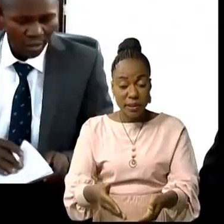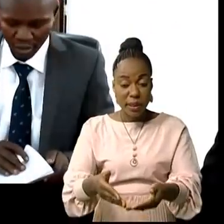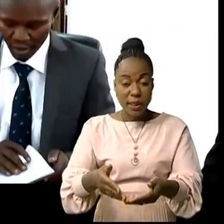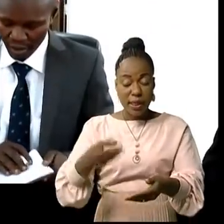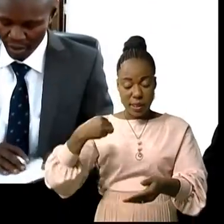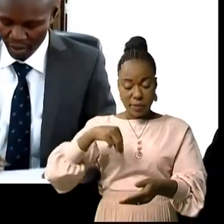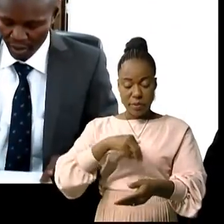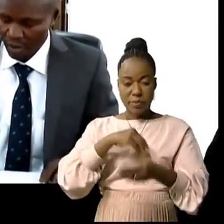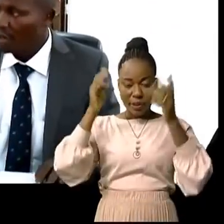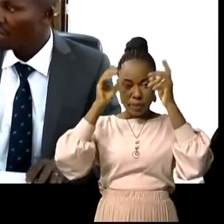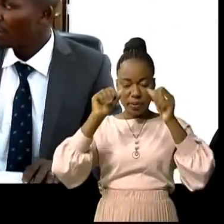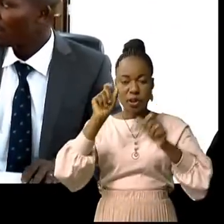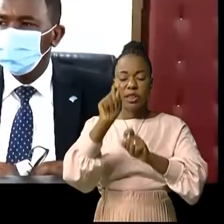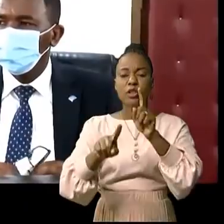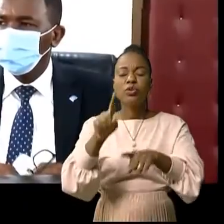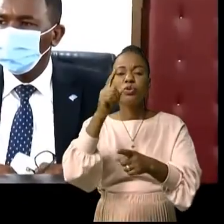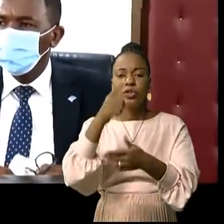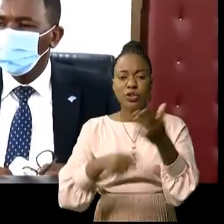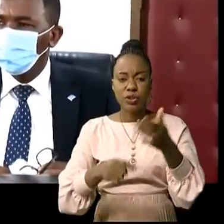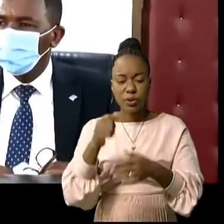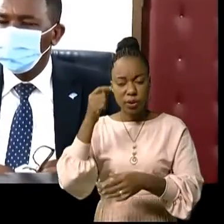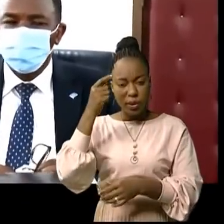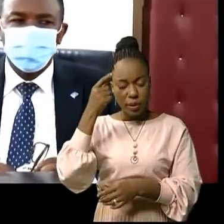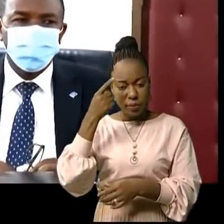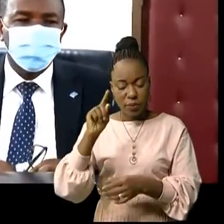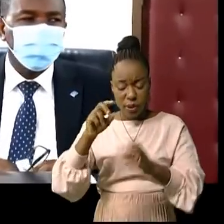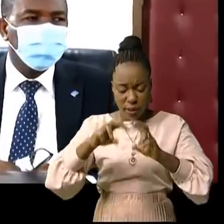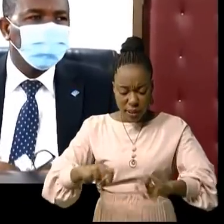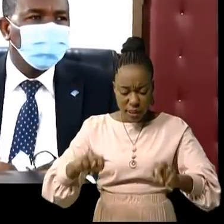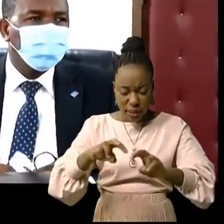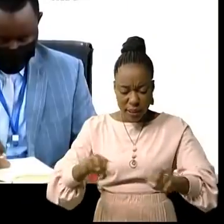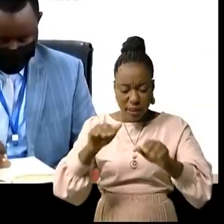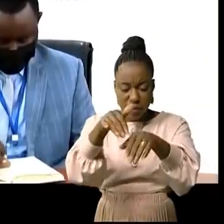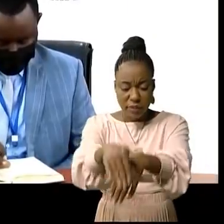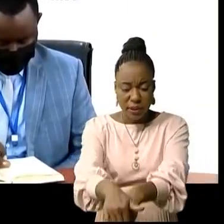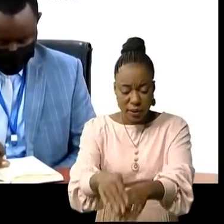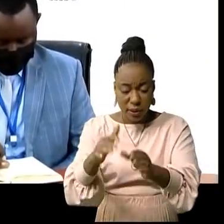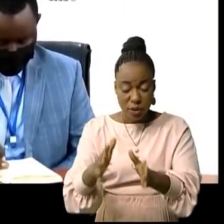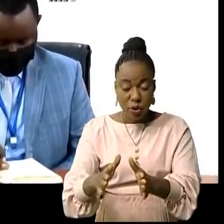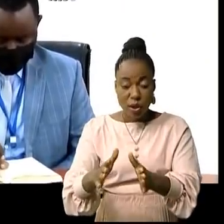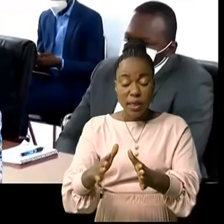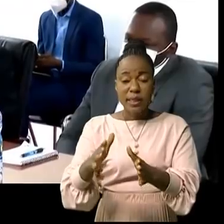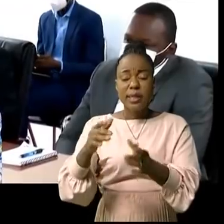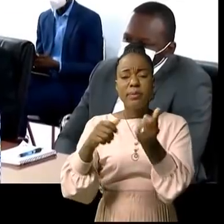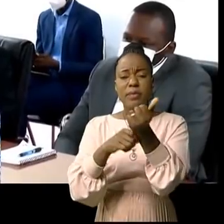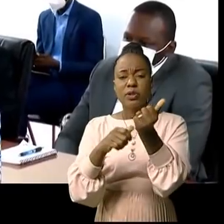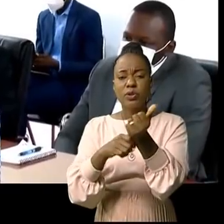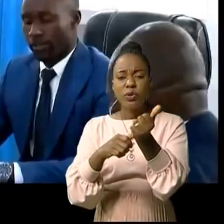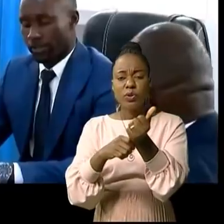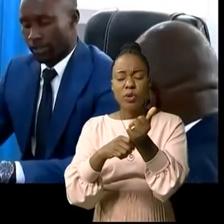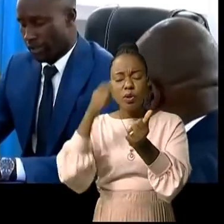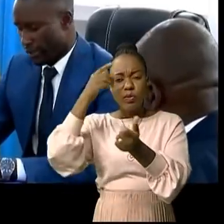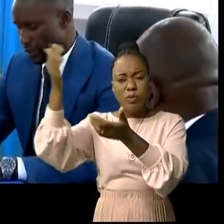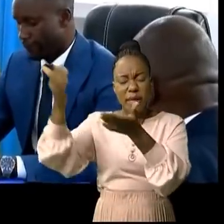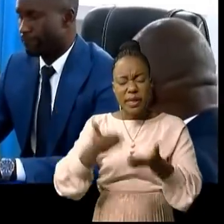étrangères. Il sera question, au cours de ces forums, d'examiner la participation de la diaspora congolaise aux investissements en RDC,